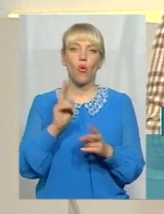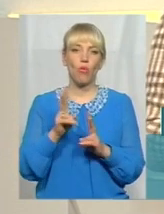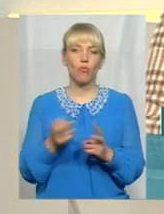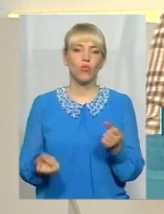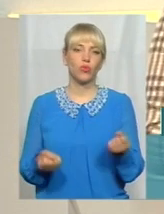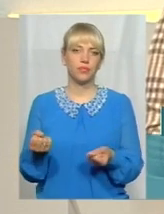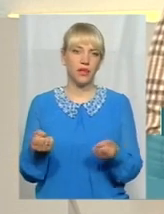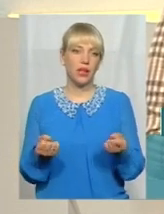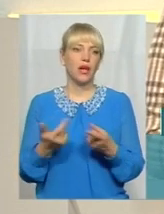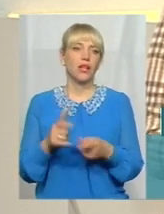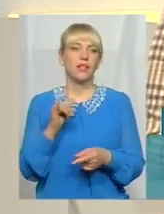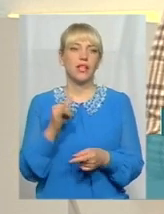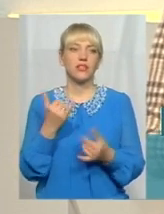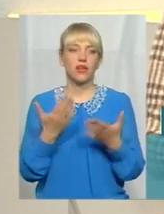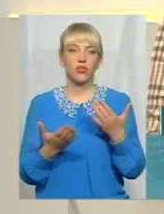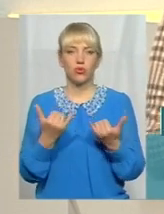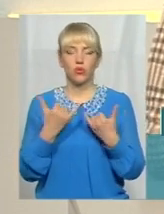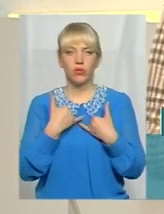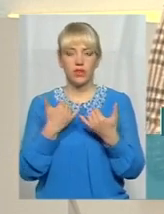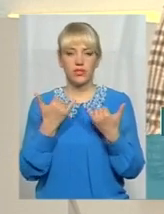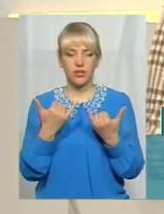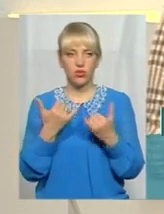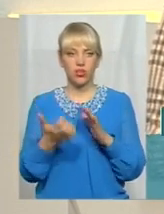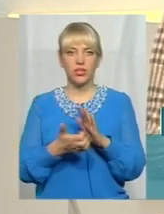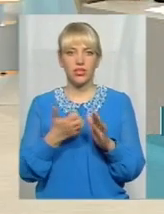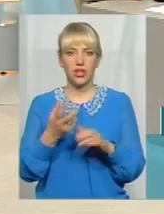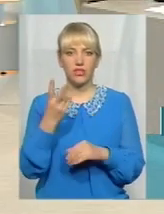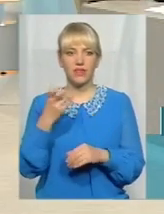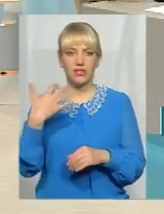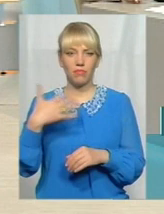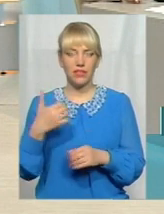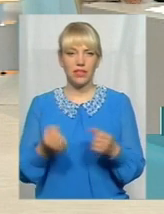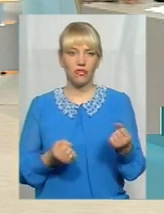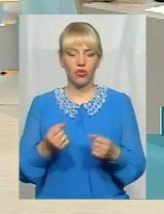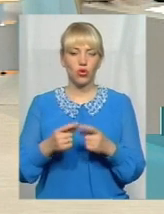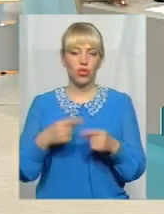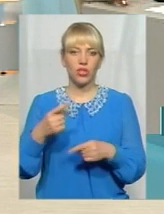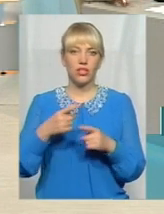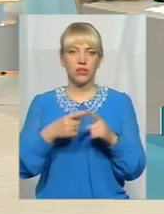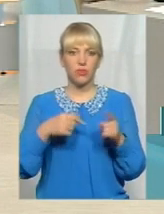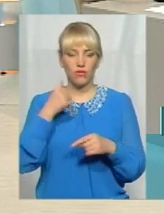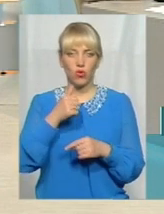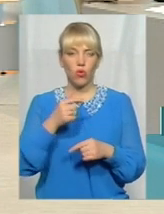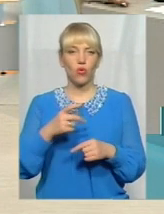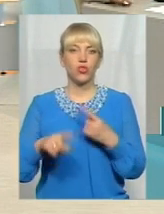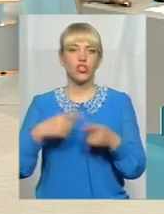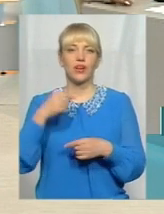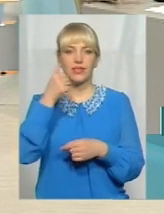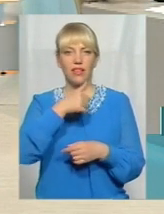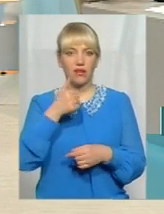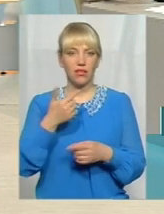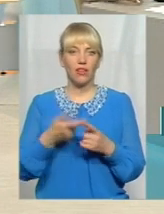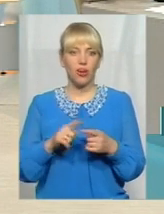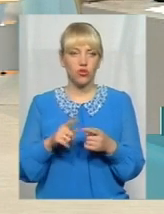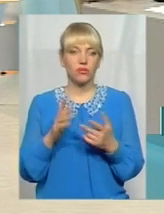ж, якщо на сьогодні в нас нестача 250 водіїв, то через півроку, через рік, якщо це тенденція, ми